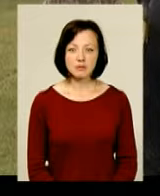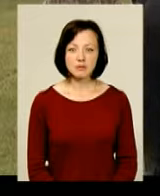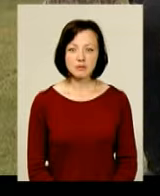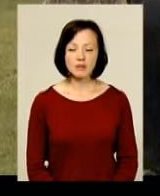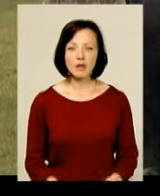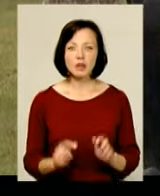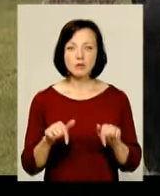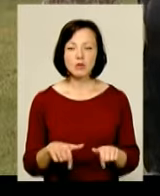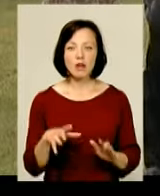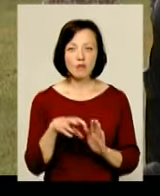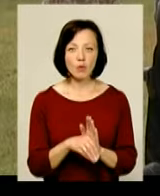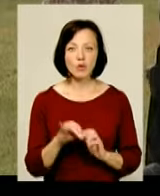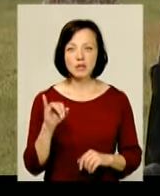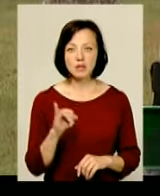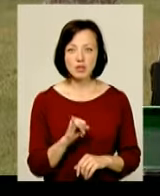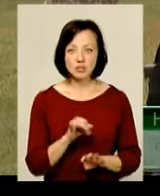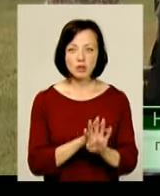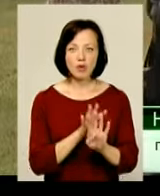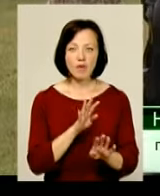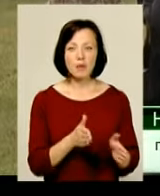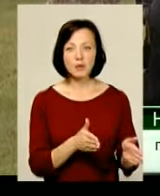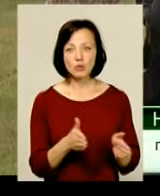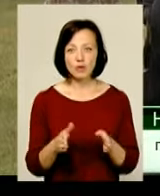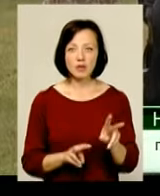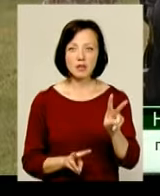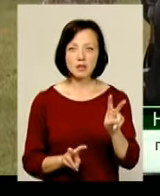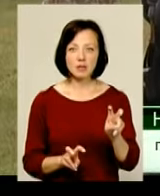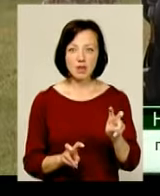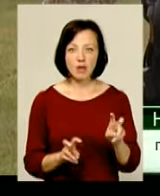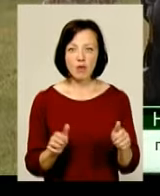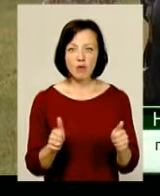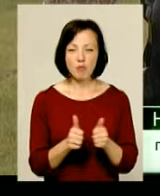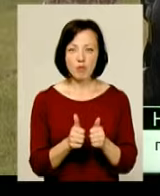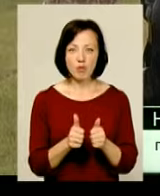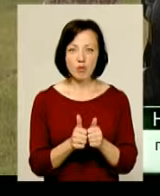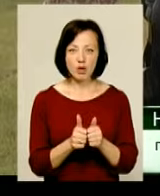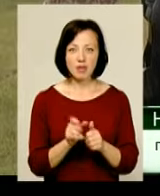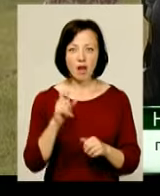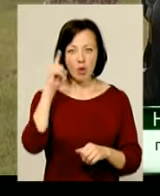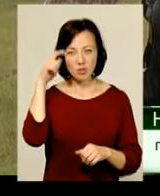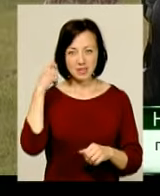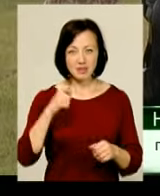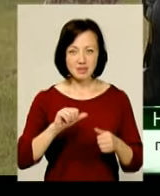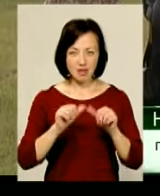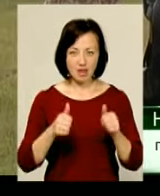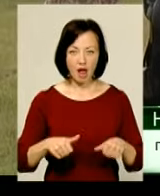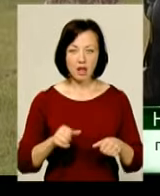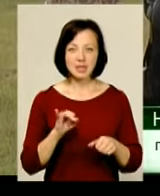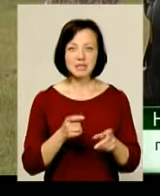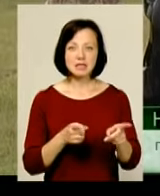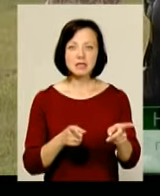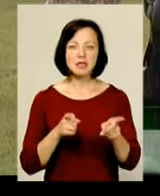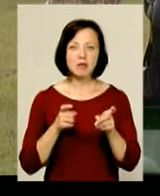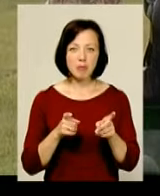Сюди входить і строєва підготовка, яка називається «Впоряд на козацький такий лад», і стрільба з